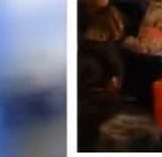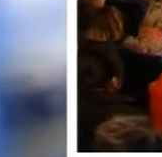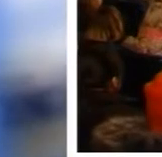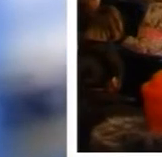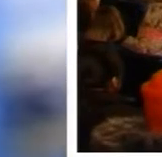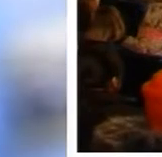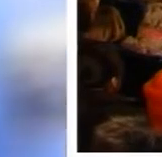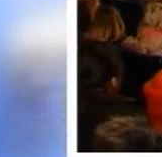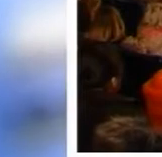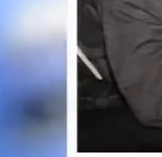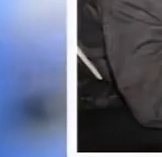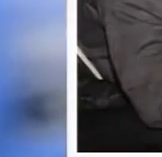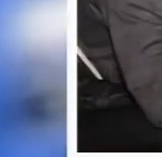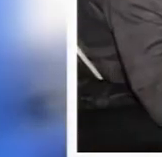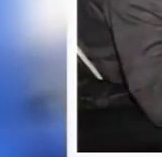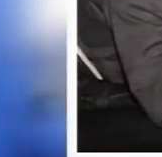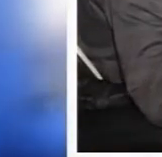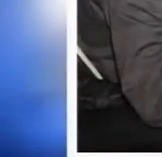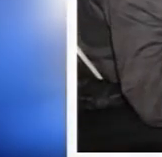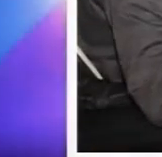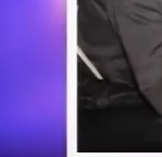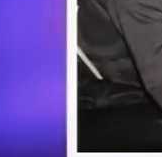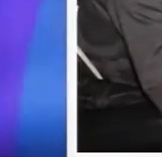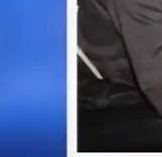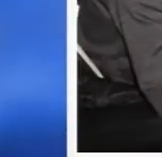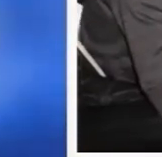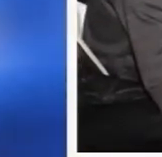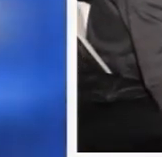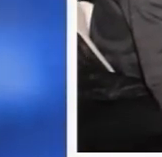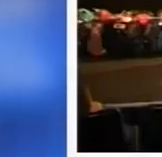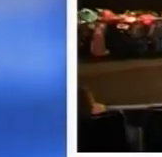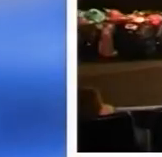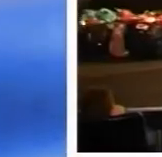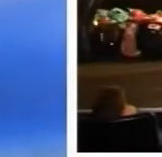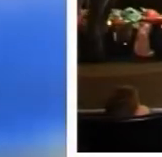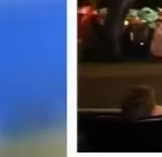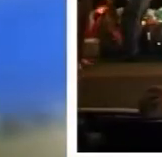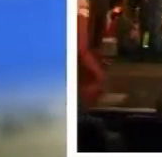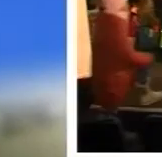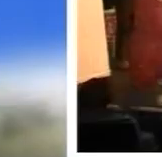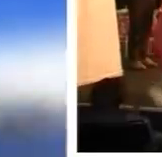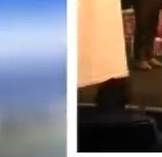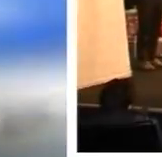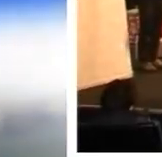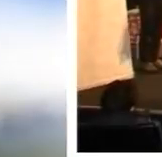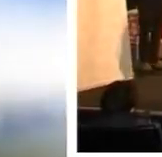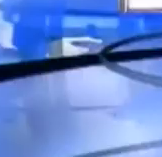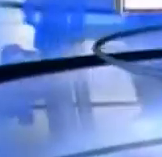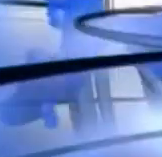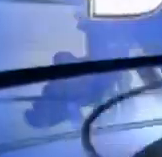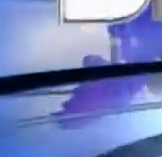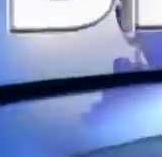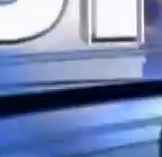сімей військовослужбовців, які перебували в зоні АТО, отримали подарунки від родин із-за кордону, які входять до спілки української молоді.